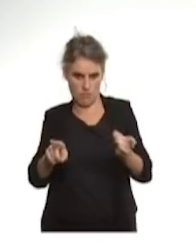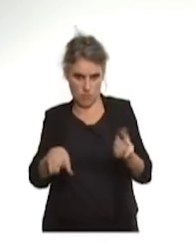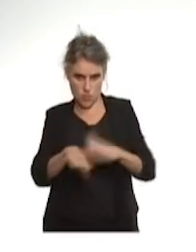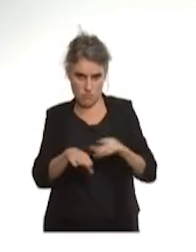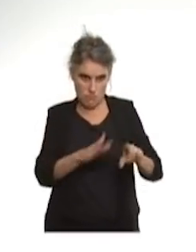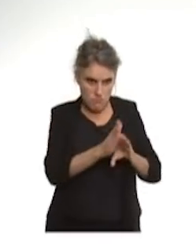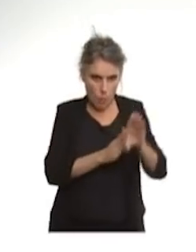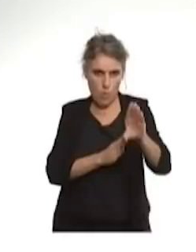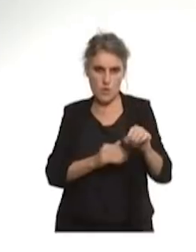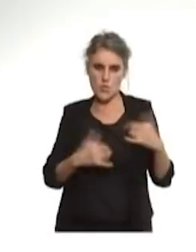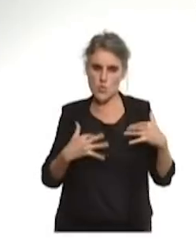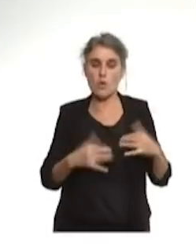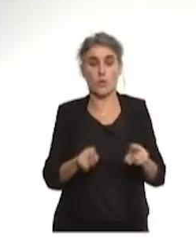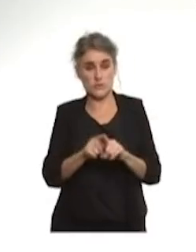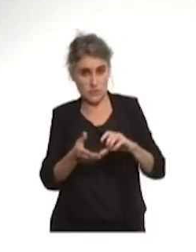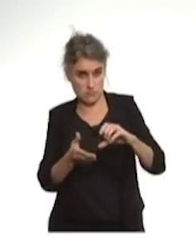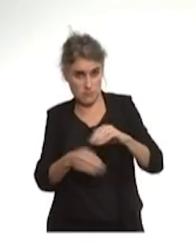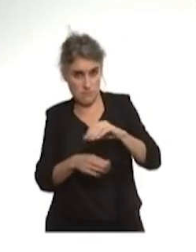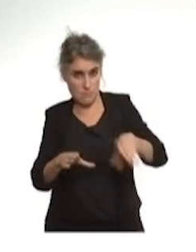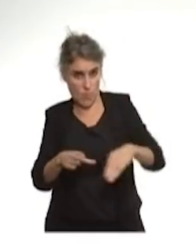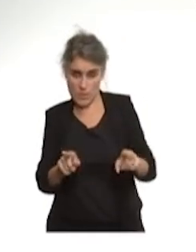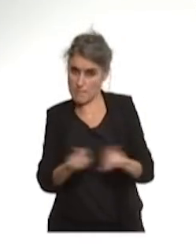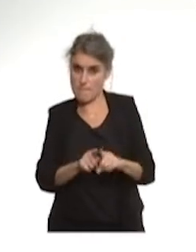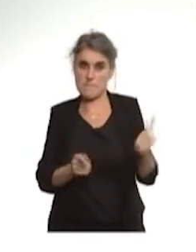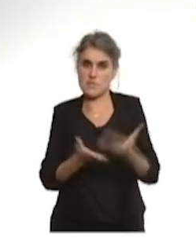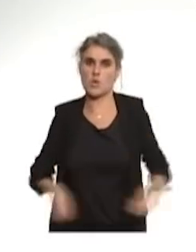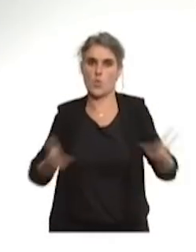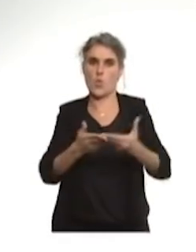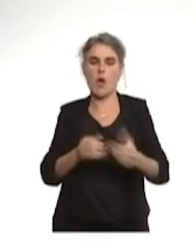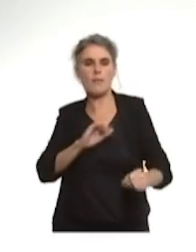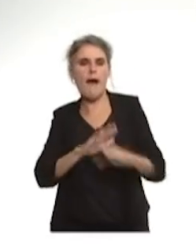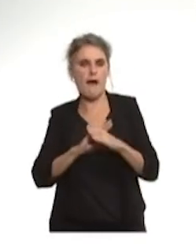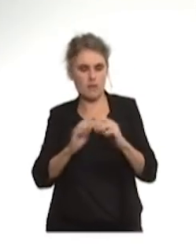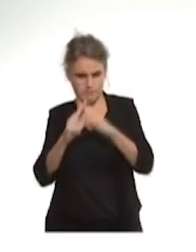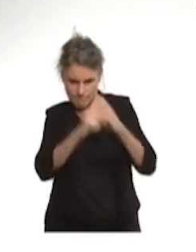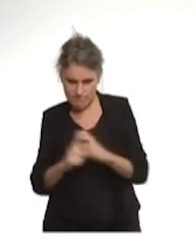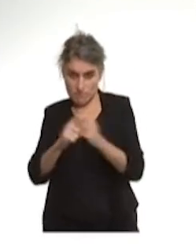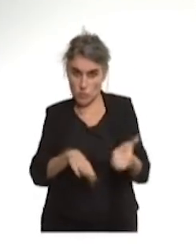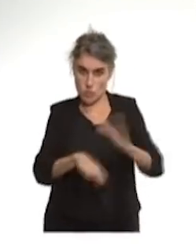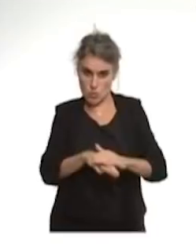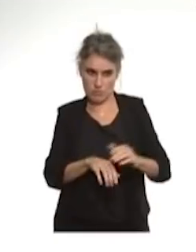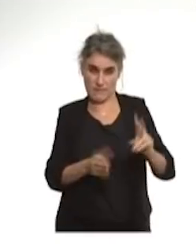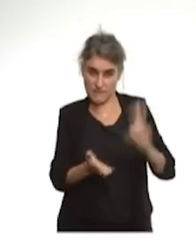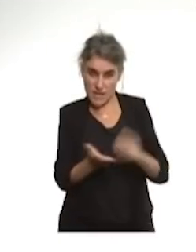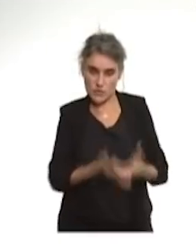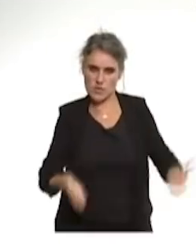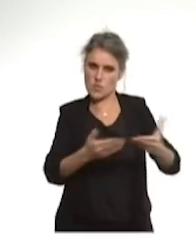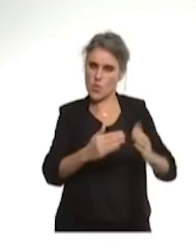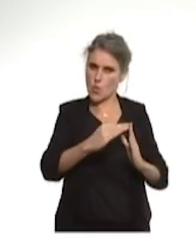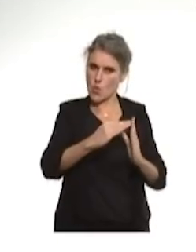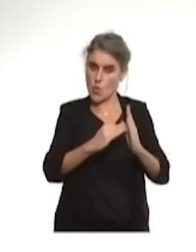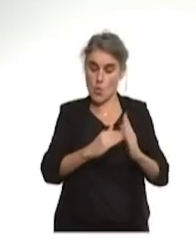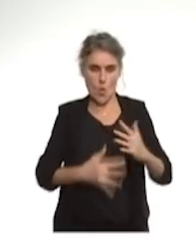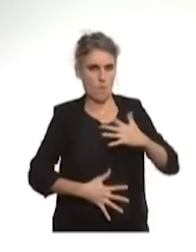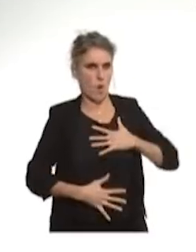Et c'est également le cas pour Montpellier, qui est sur la diapositive suivante, avec là aussi une dégradation sanitaire qui nous font craindre le franchissement des trois